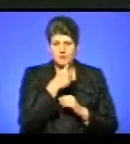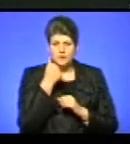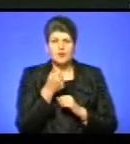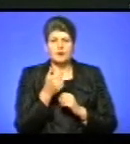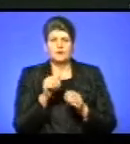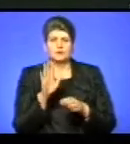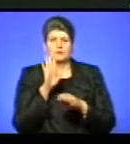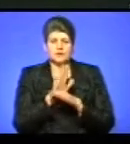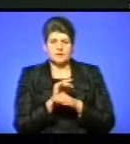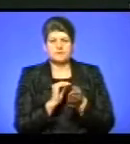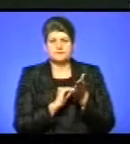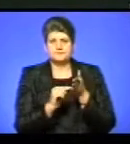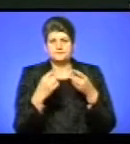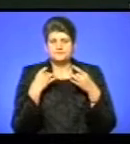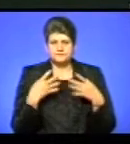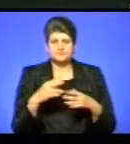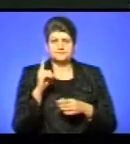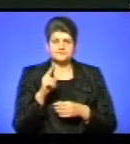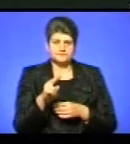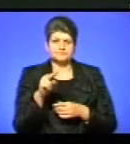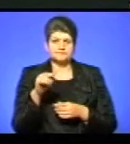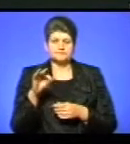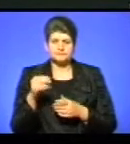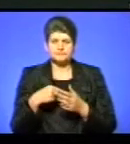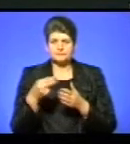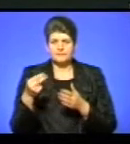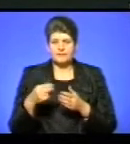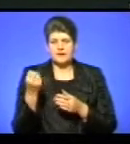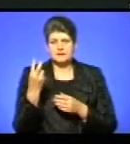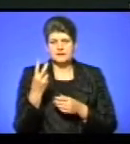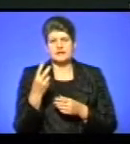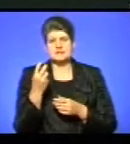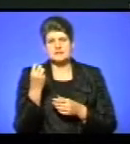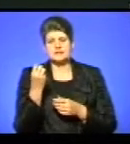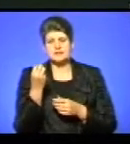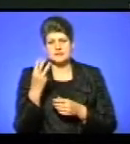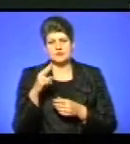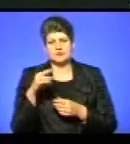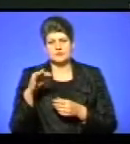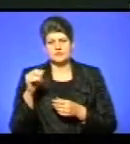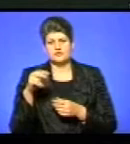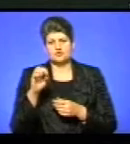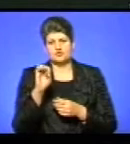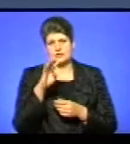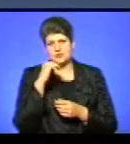відзначення свята президент України Петро Порошенко підписав 13 листопада 2014 року.